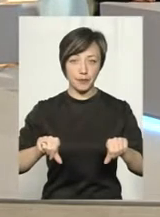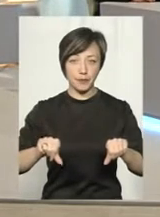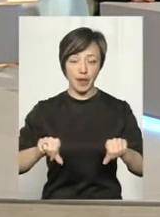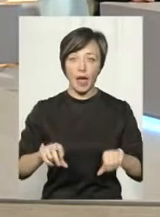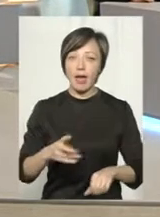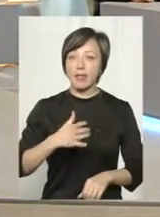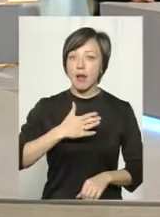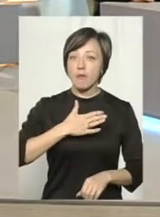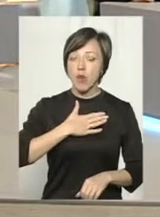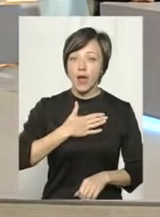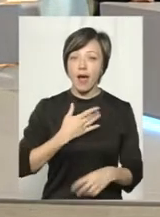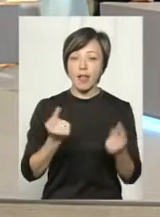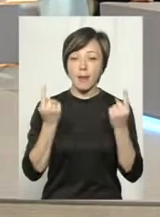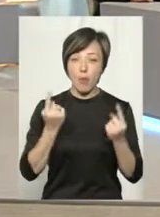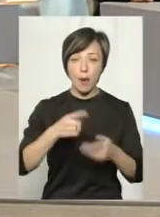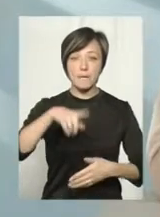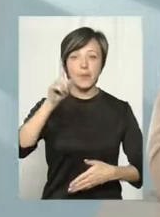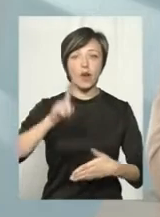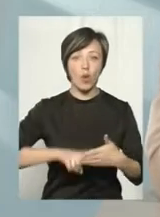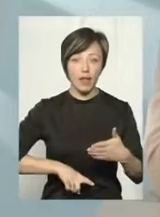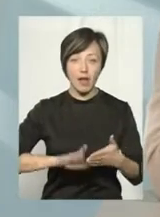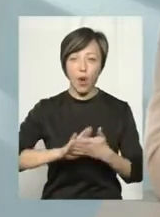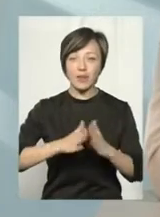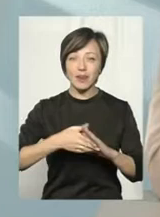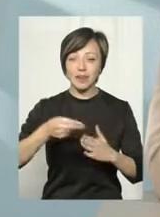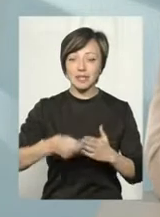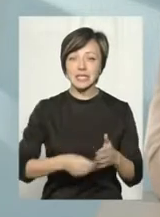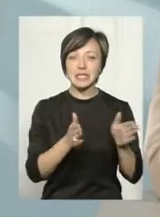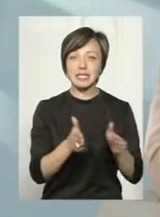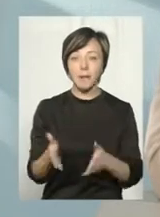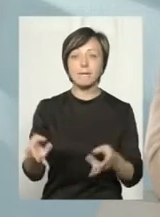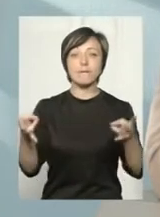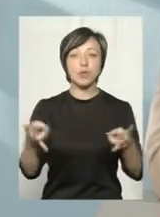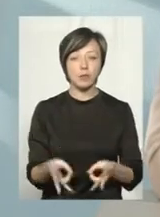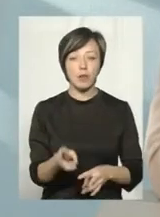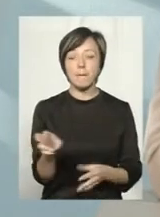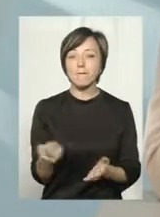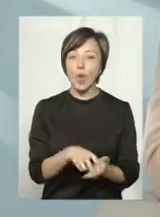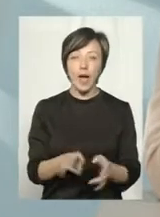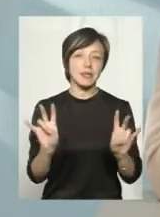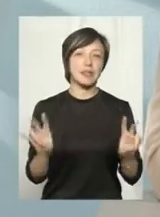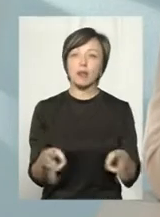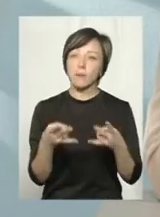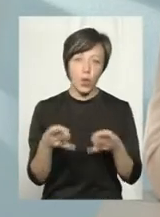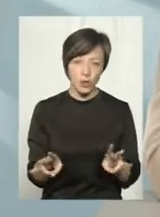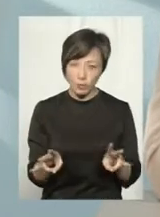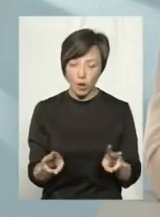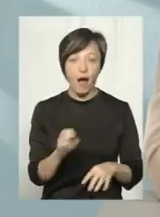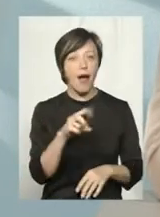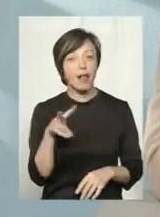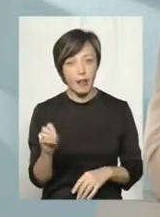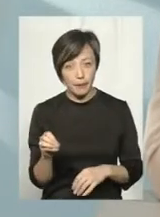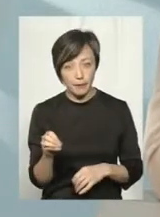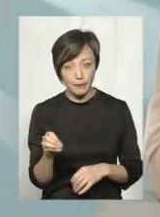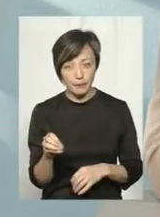На моє глибоке переконання, контрактна система потрібна. Боятися їй не потрібно. Але,